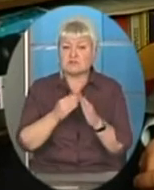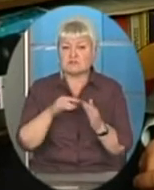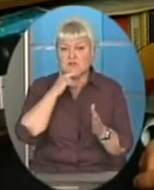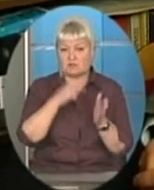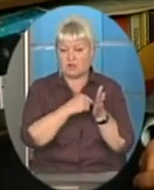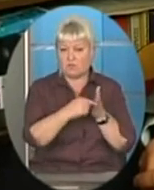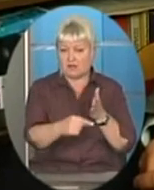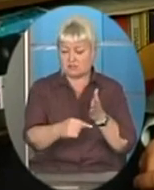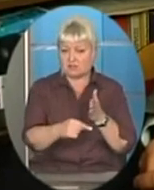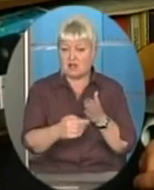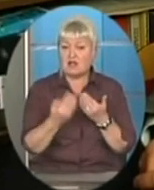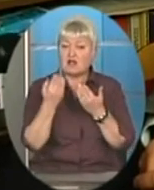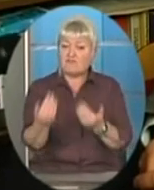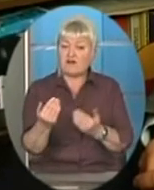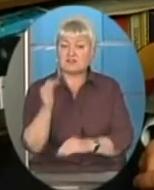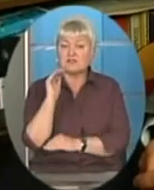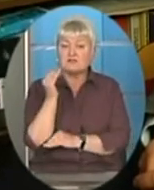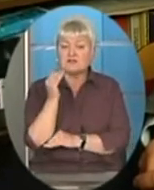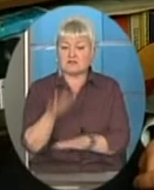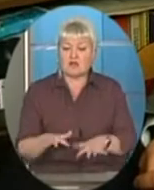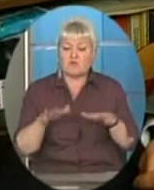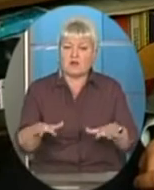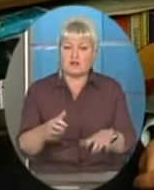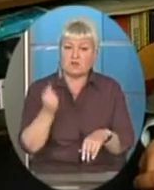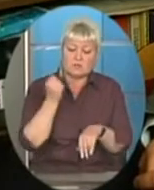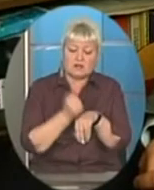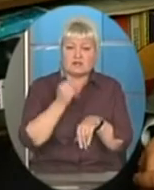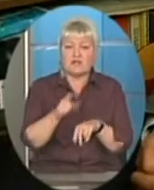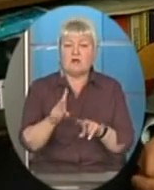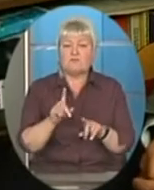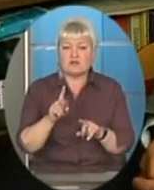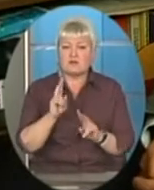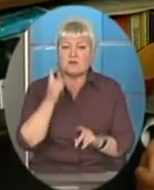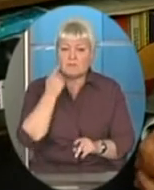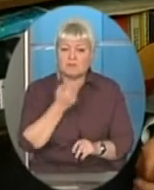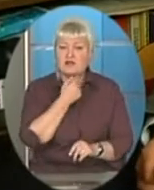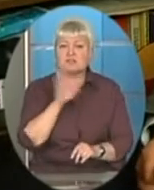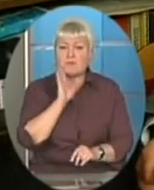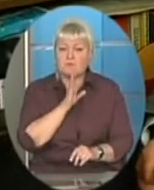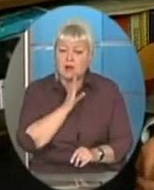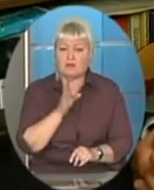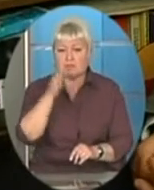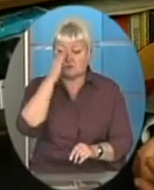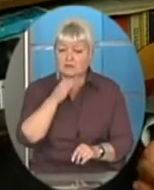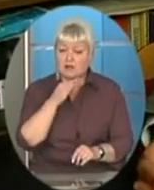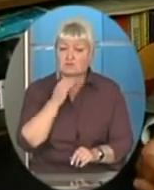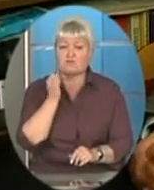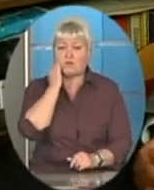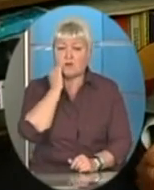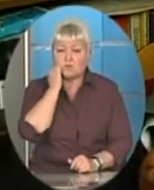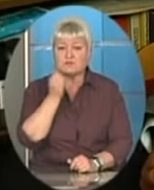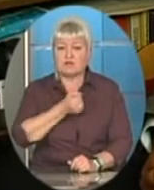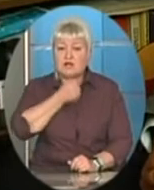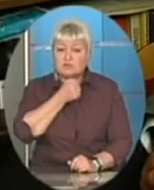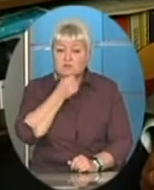Каже, от ваша дитинка впаде, вдариться. Вона комусь плаче, мамі плаче, татові плаче, бабусі плаче,